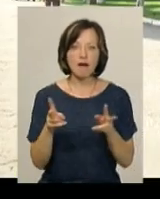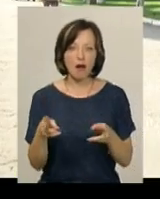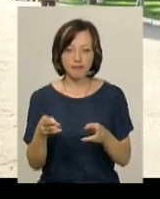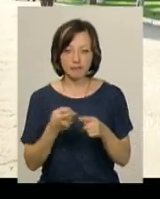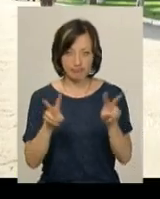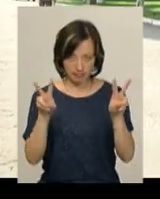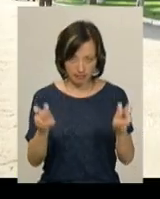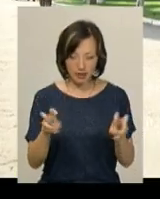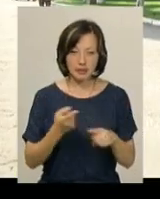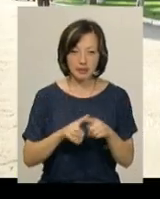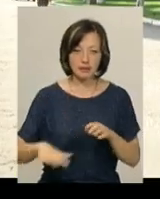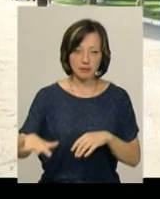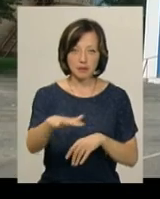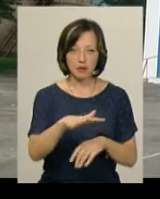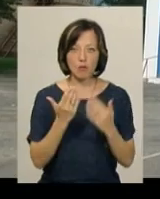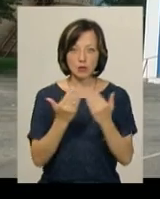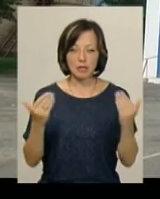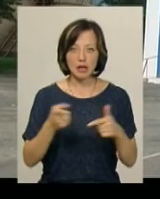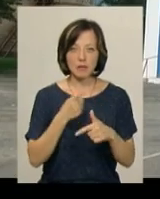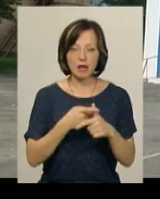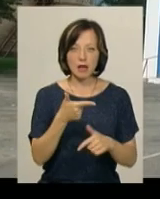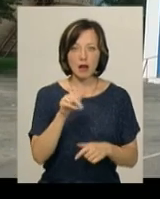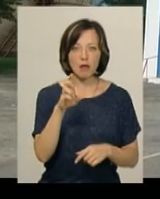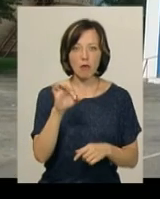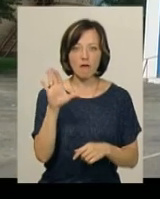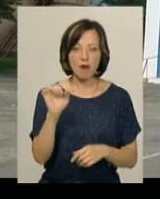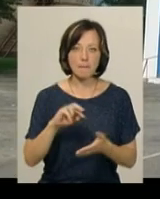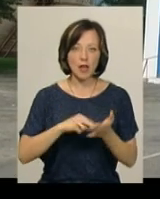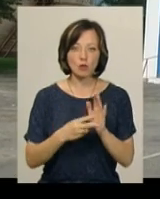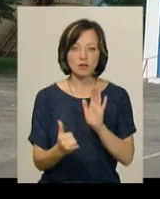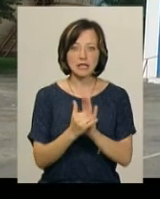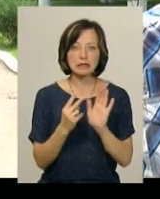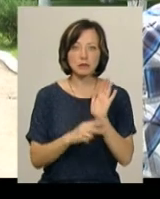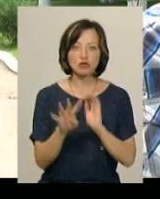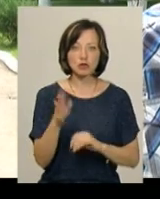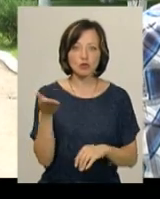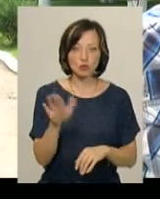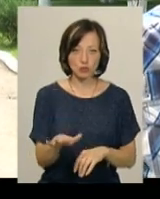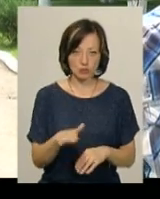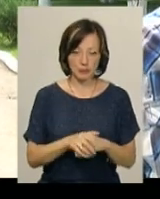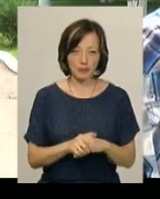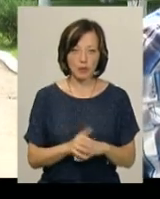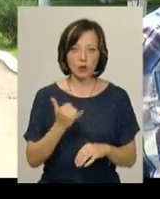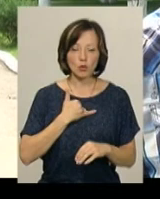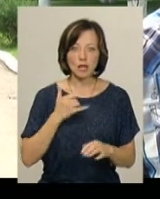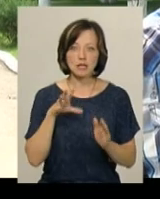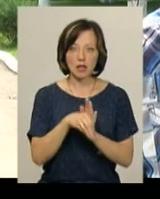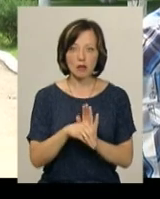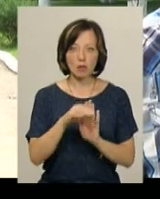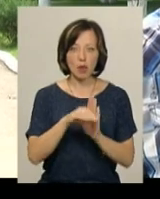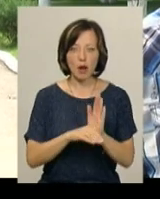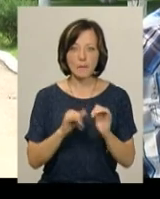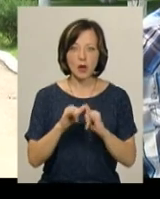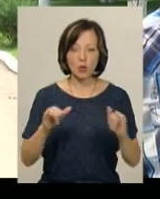території місцевого краєзнавчого музею імені Глібова, планують встановити 74 композиції. В нас закладена програма